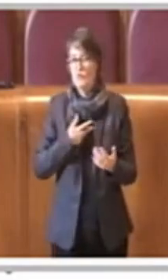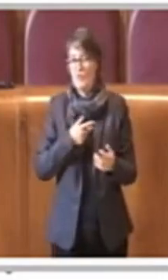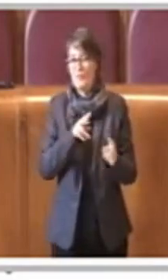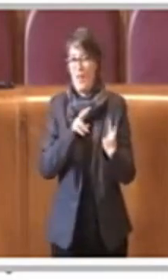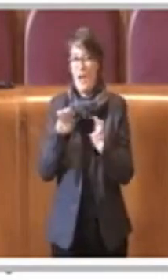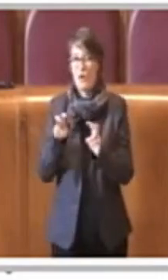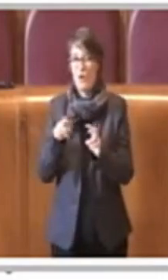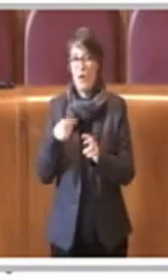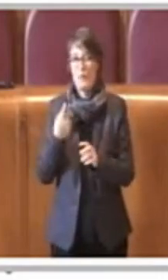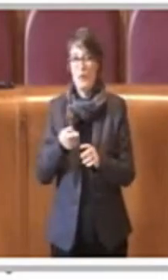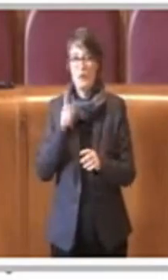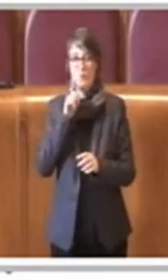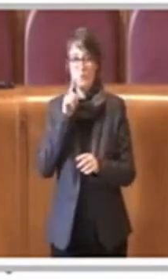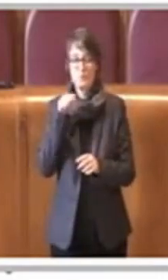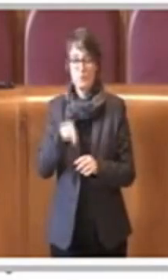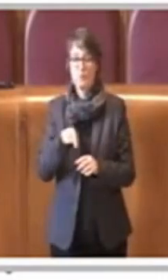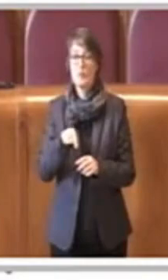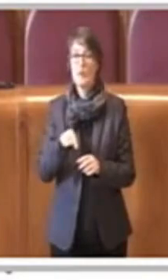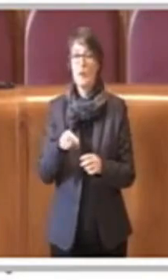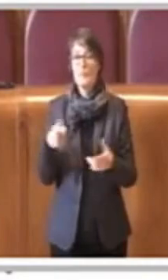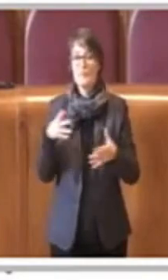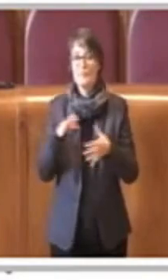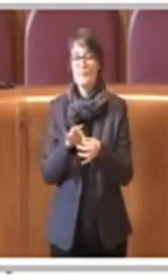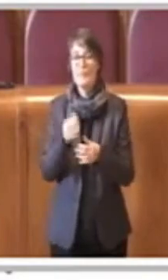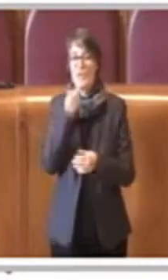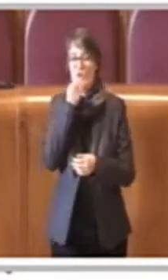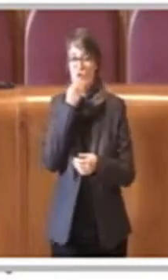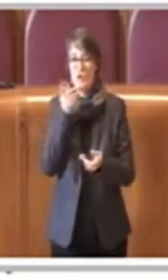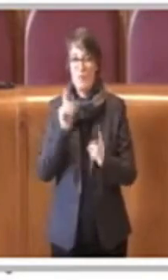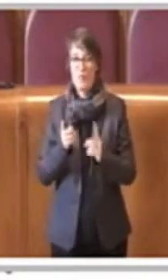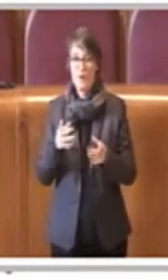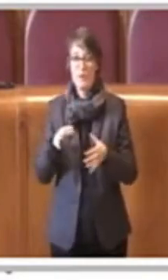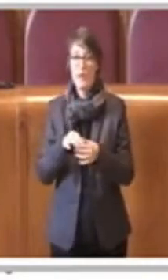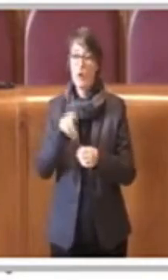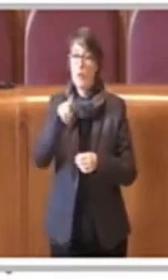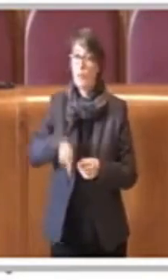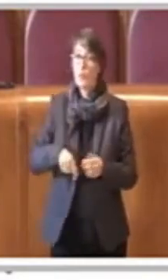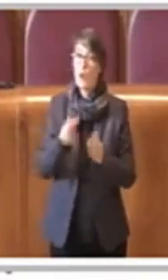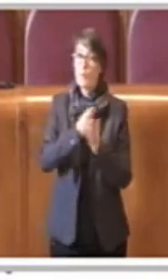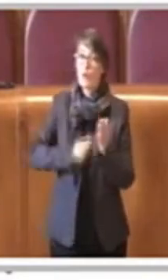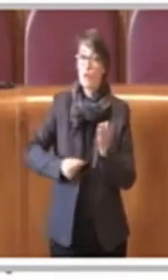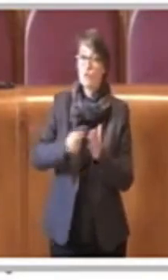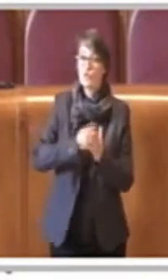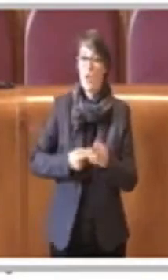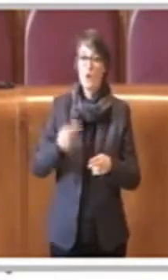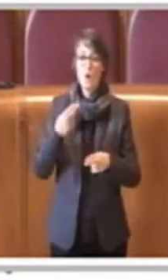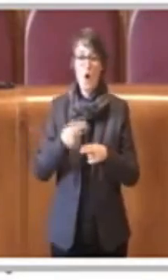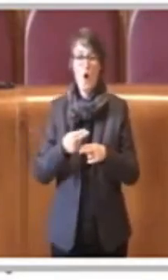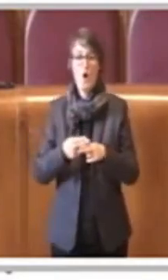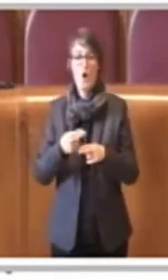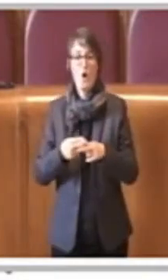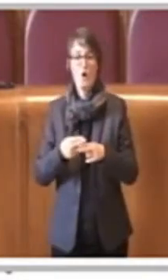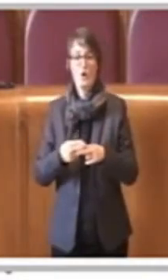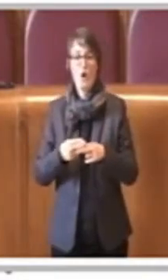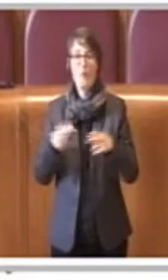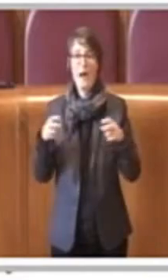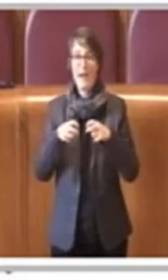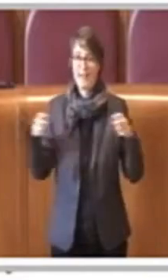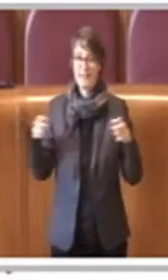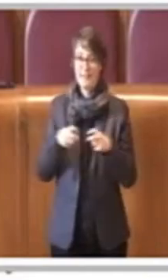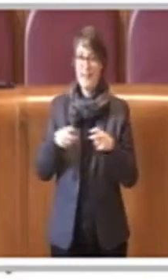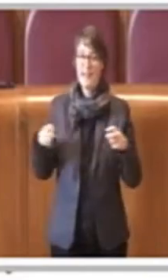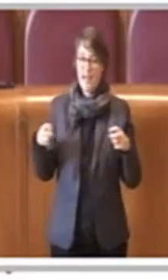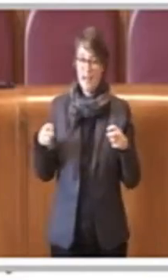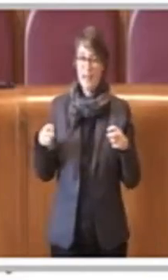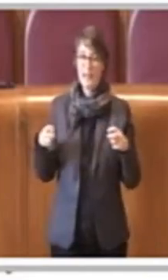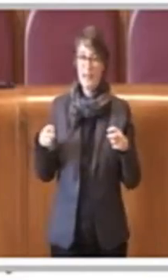anche il progetto Roma Resiliente, un progetto ovviamente ricordiamo che Roma è stata selezionata fra le prime 33 città del mondo chiamata